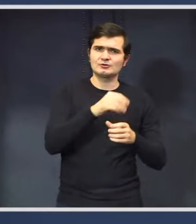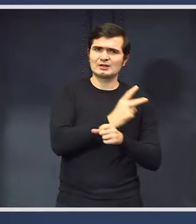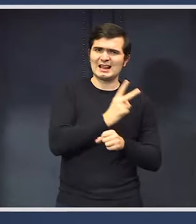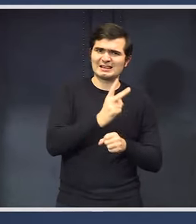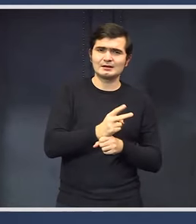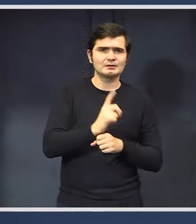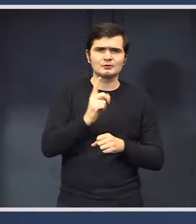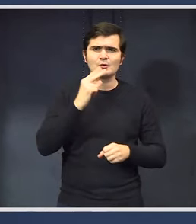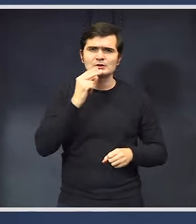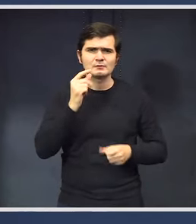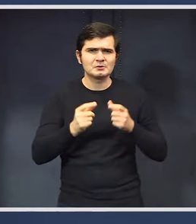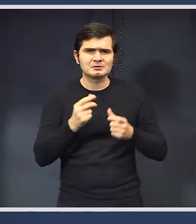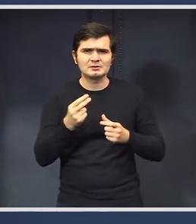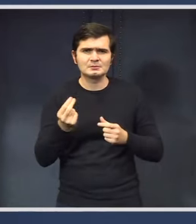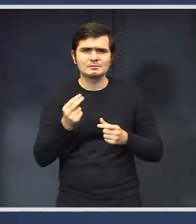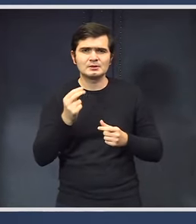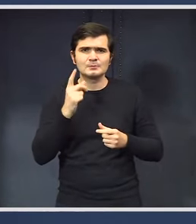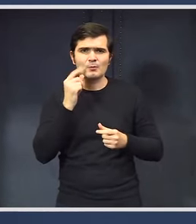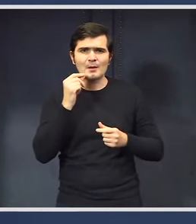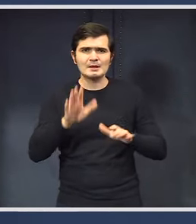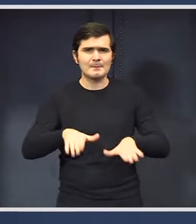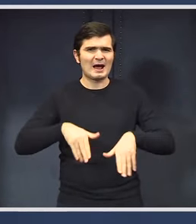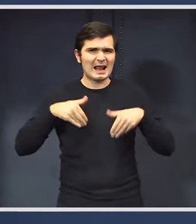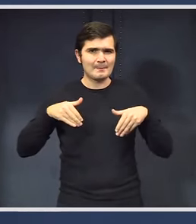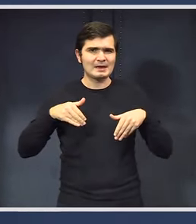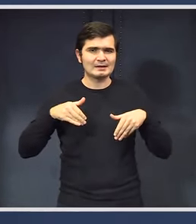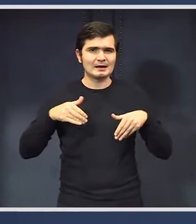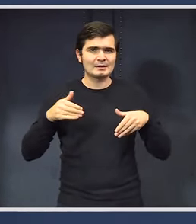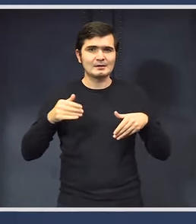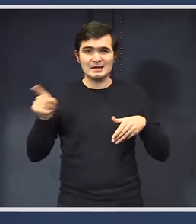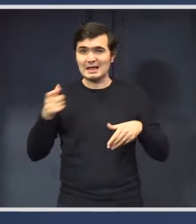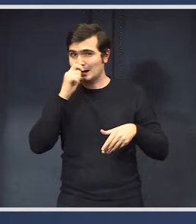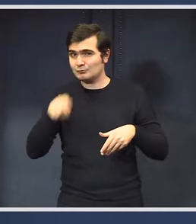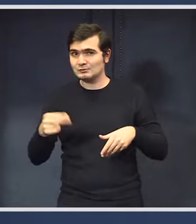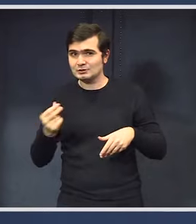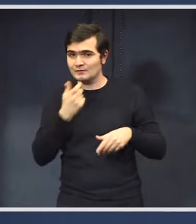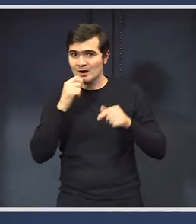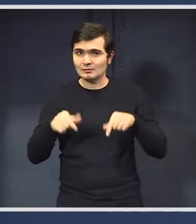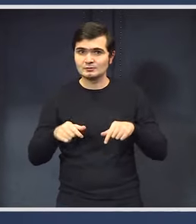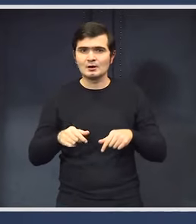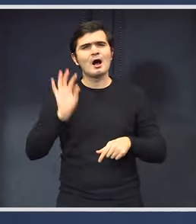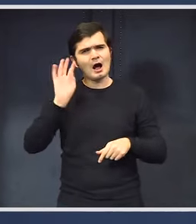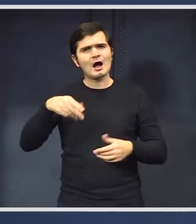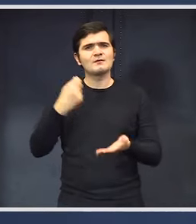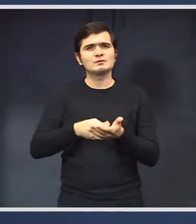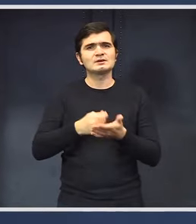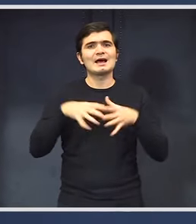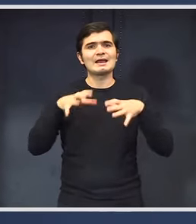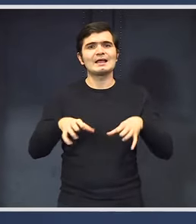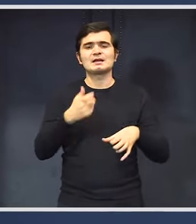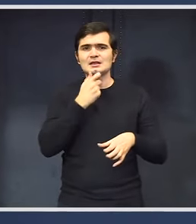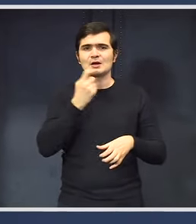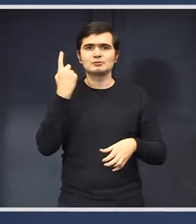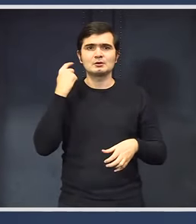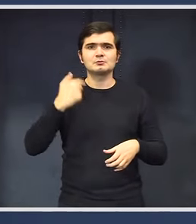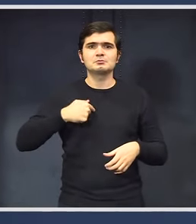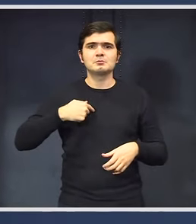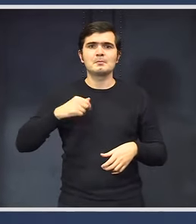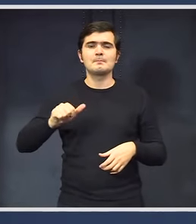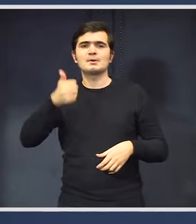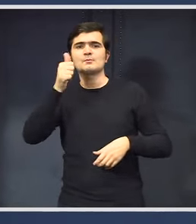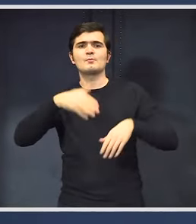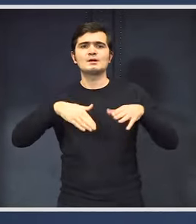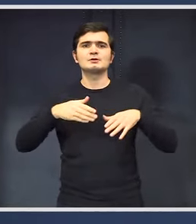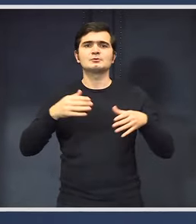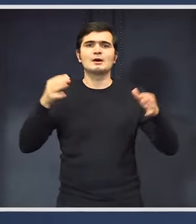vorbiți nimic despre parlamentari. Ei renunță la ceva anul ăsta s-au... A avut salele înghețate și anul trecut. Am fost primul ministru care a înghețat sale de